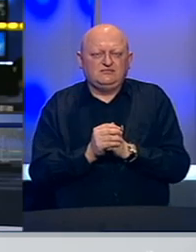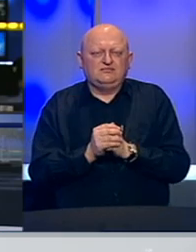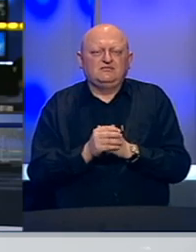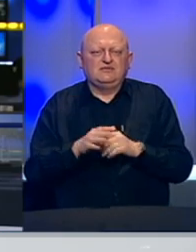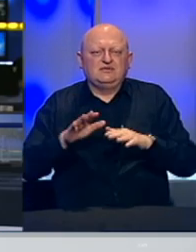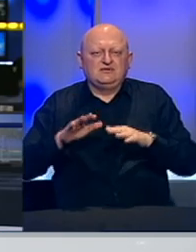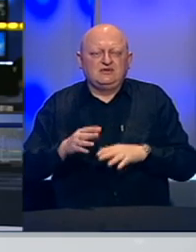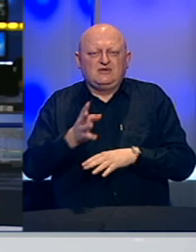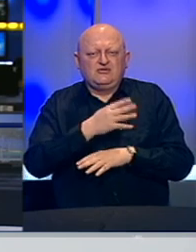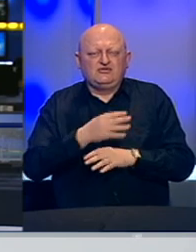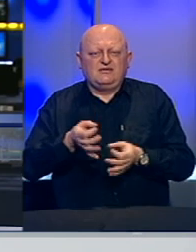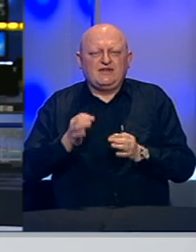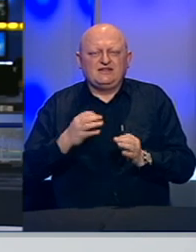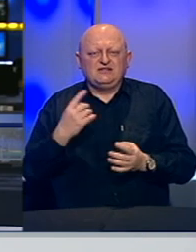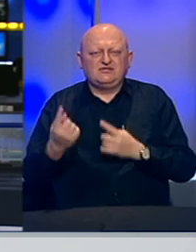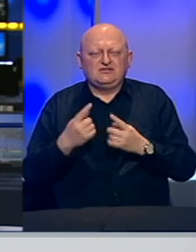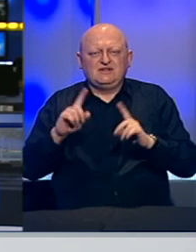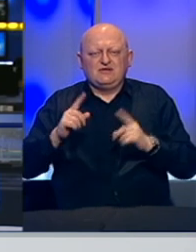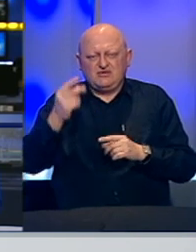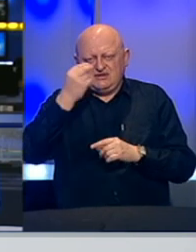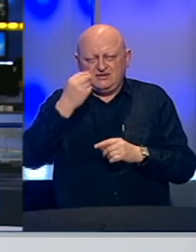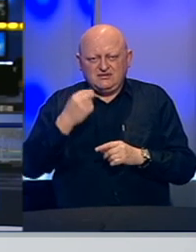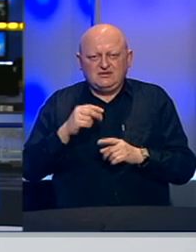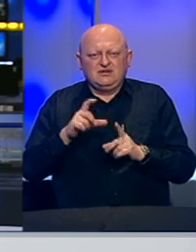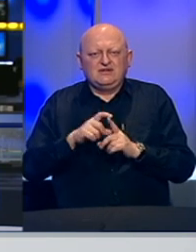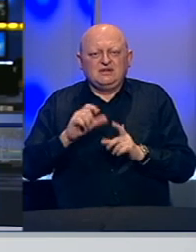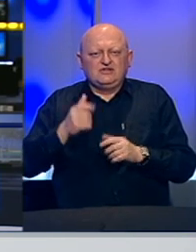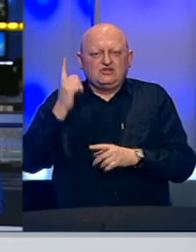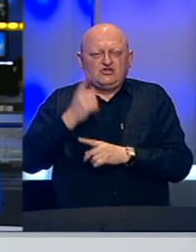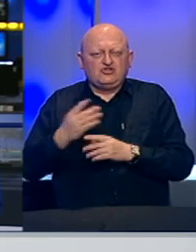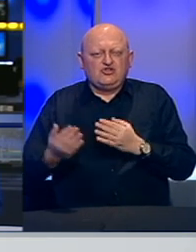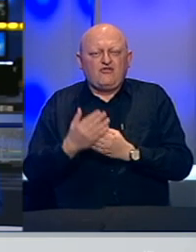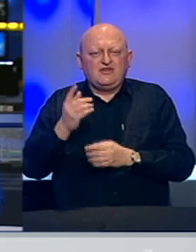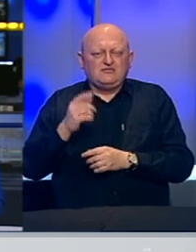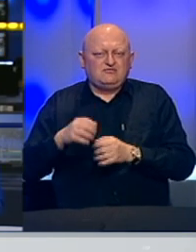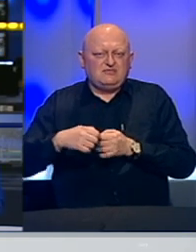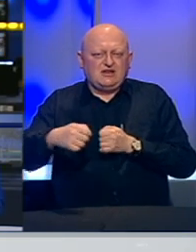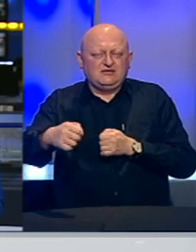Zasjedao je Štab za vanredne situacije Republike Srpske. Dijana, dali su donesene nove mjere?